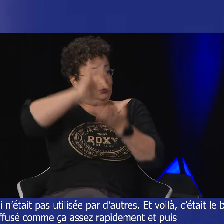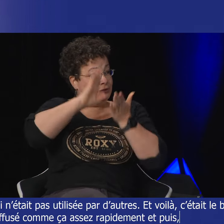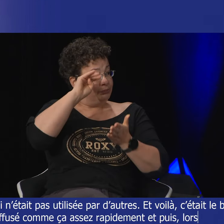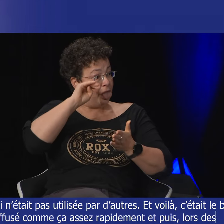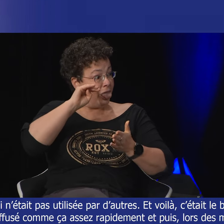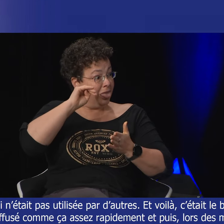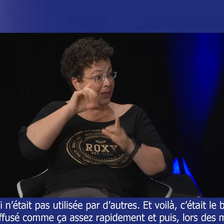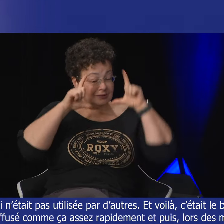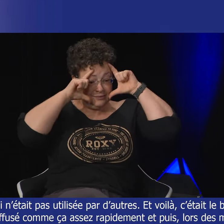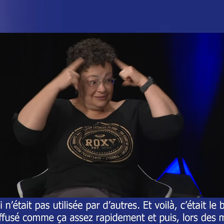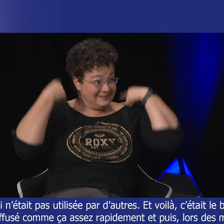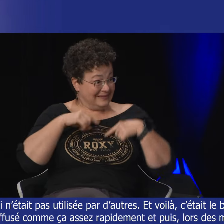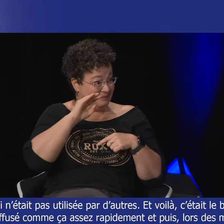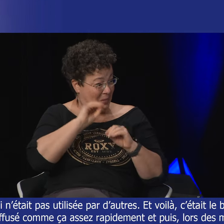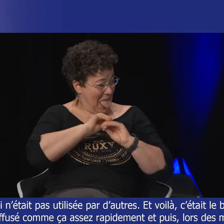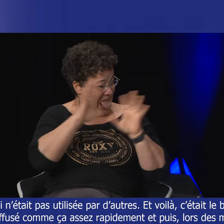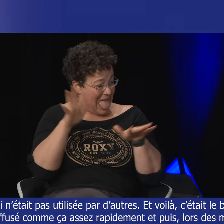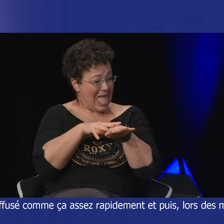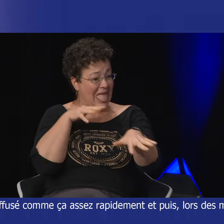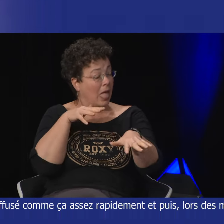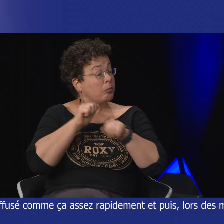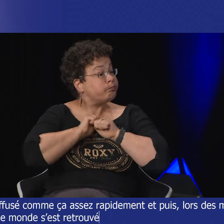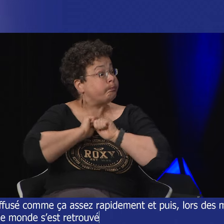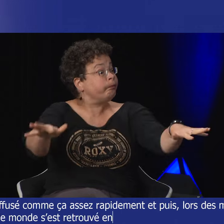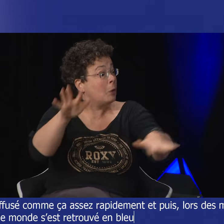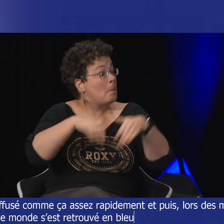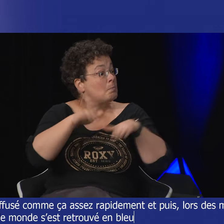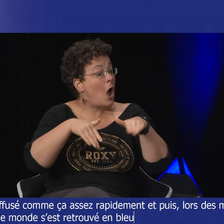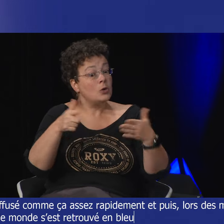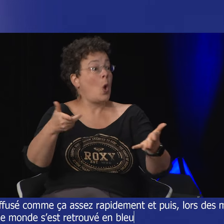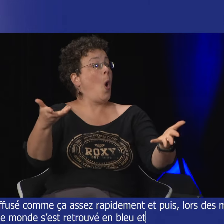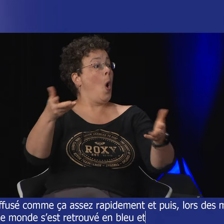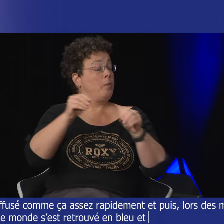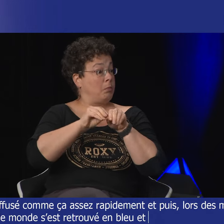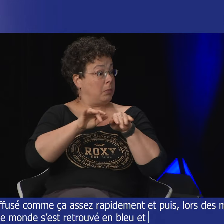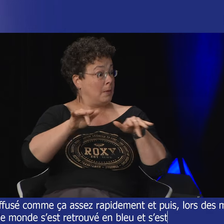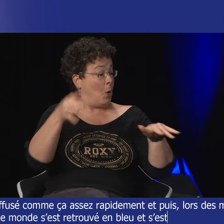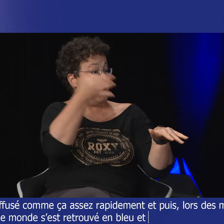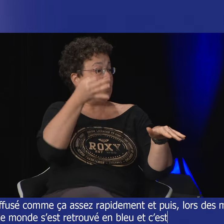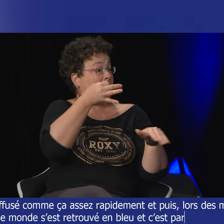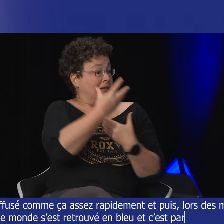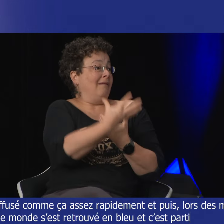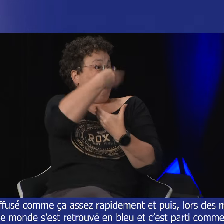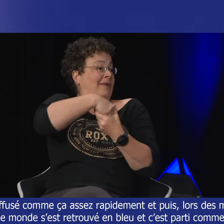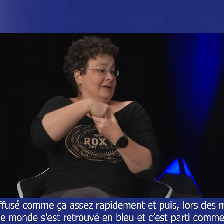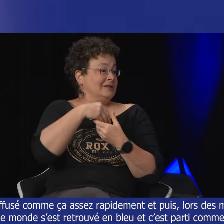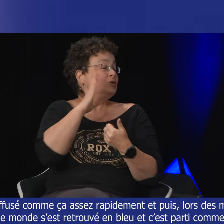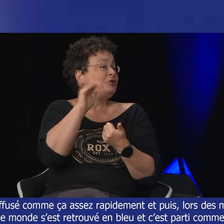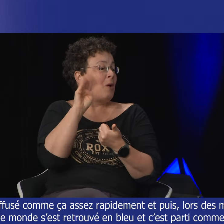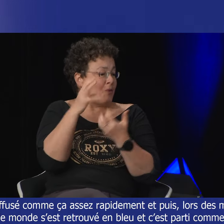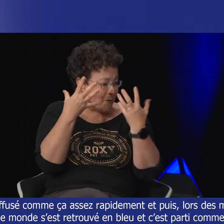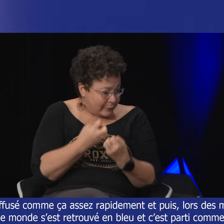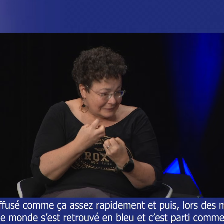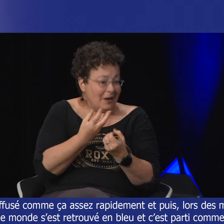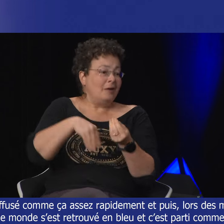des manifestations sur les JMS tout le monde s'est retrouvé en bleu et et c'est parti comme une traînée de poudre et ça s'est diffusé comme